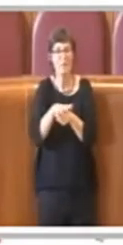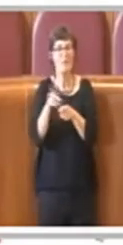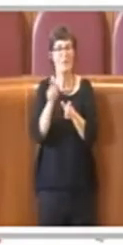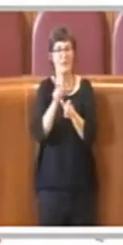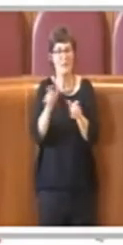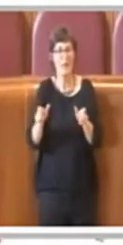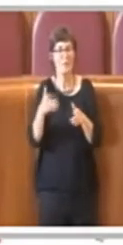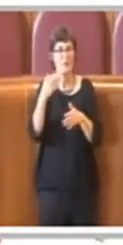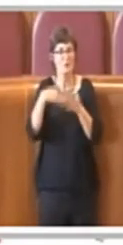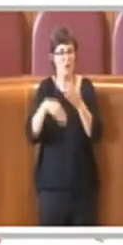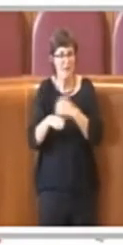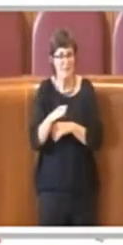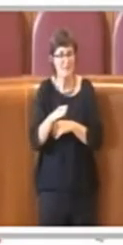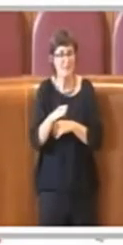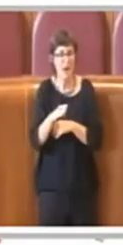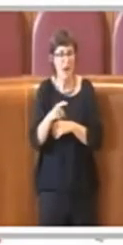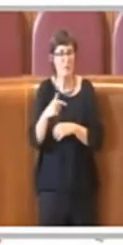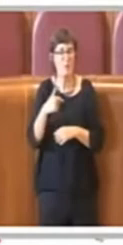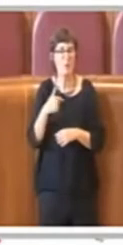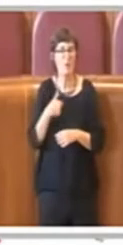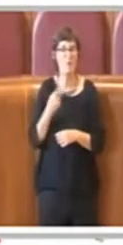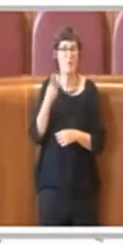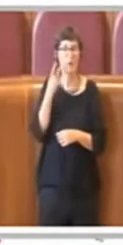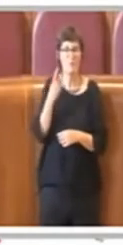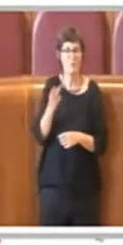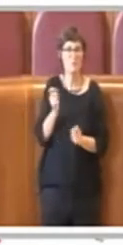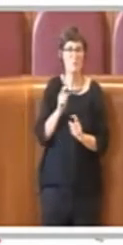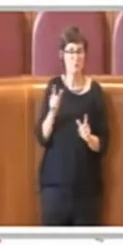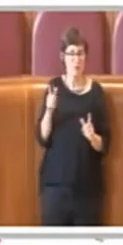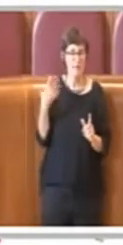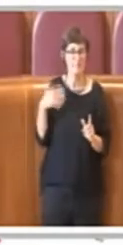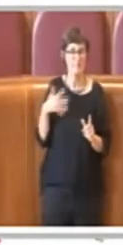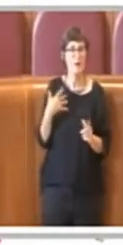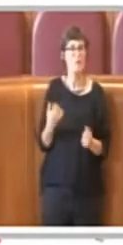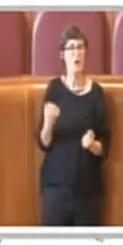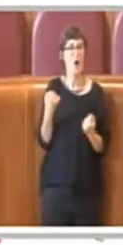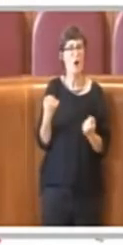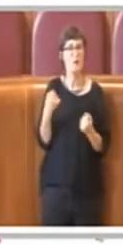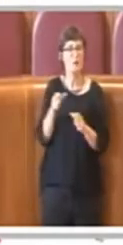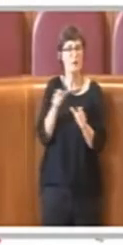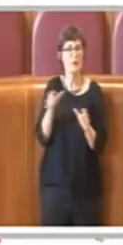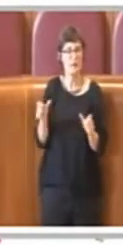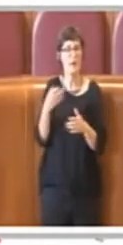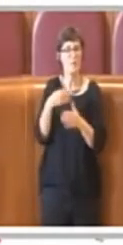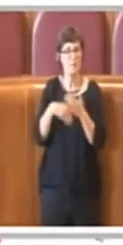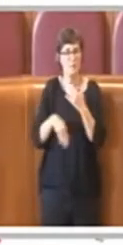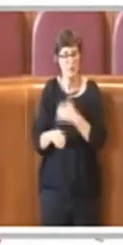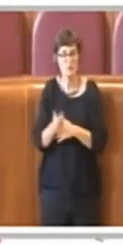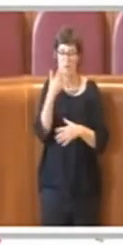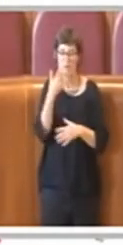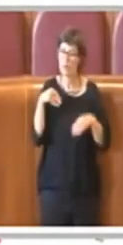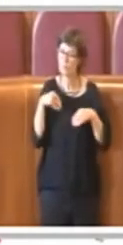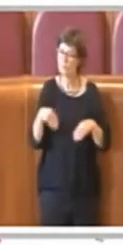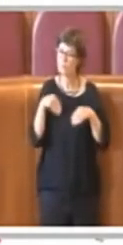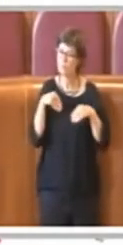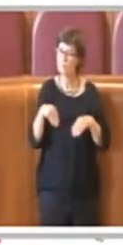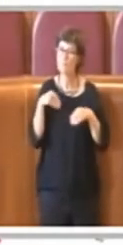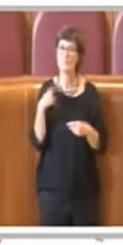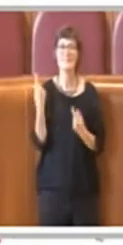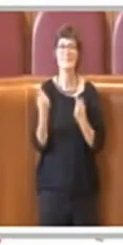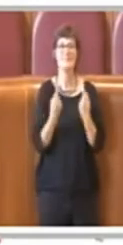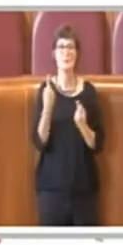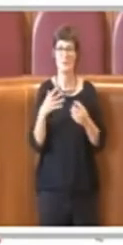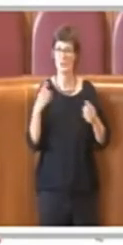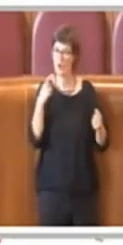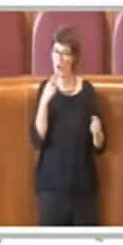esprimere. Ho ammirato la tenacia di queste persone nell'essere presenti alle occasioni di confronto, superando le difficoltà di